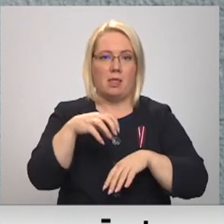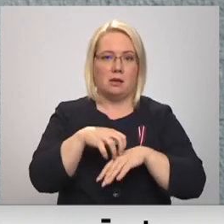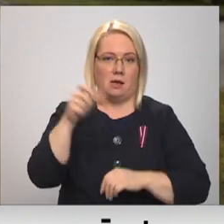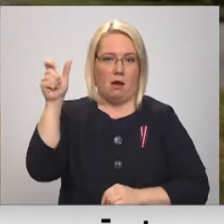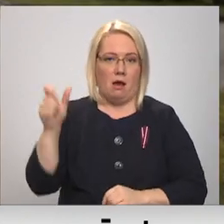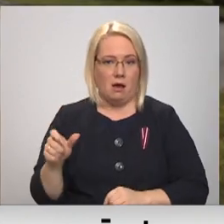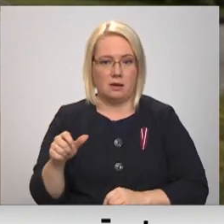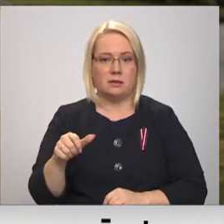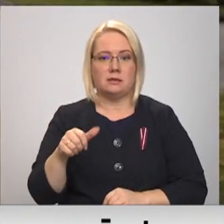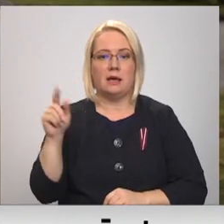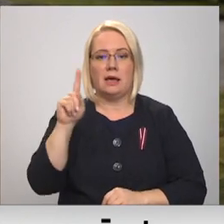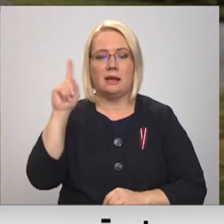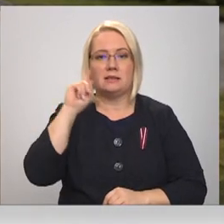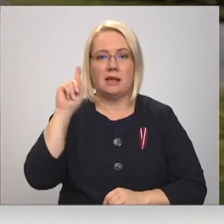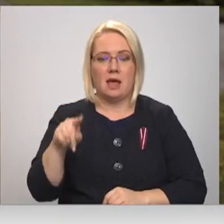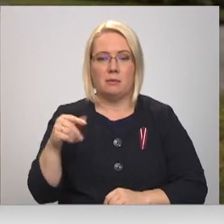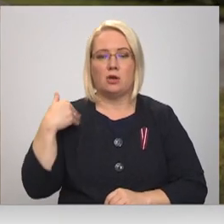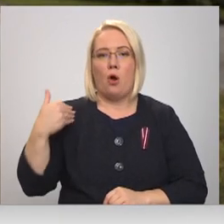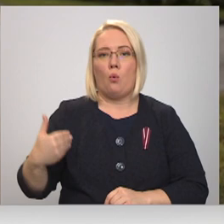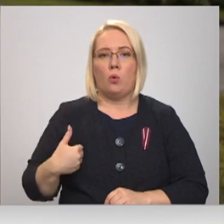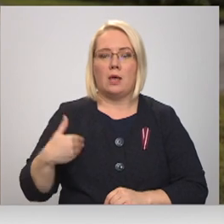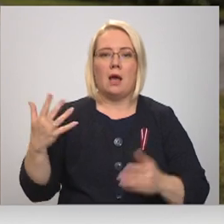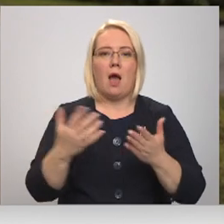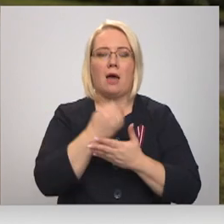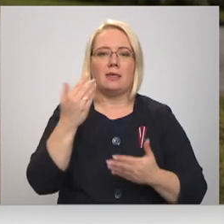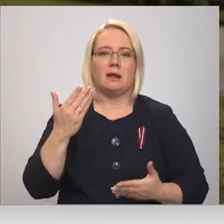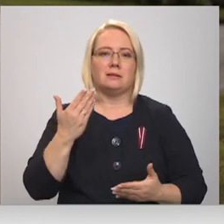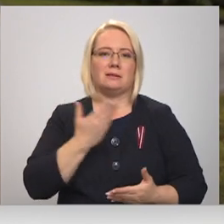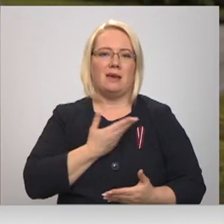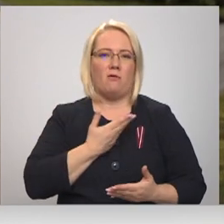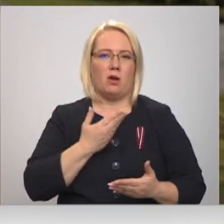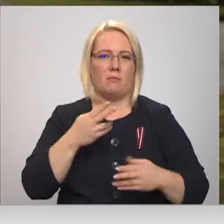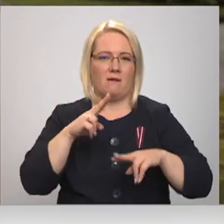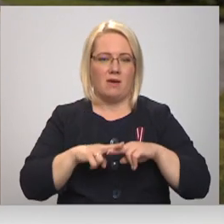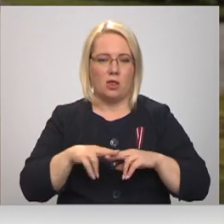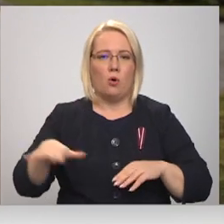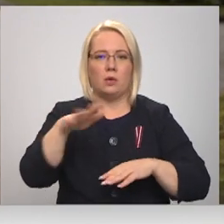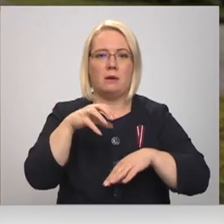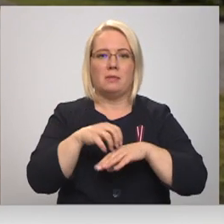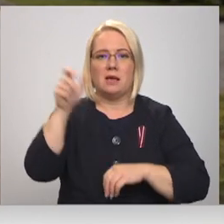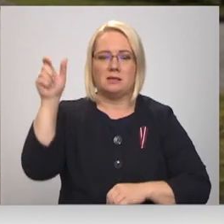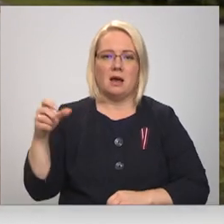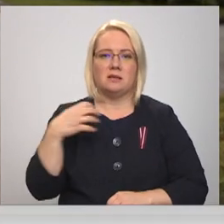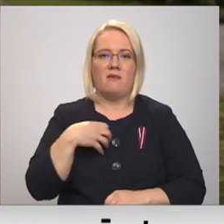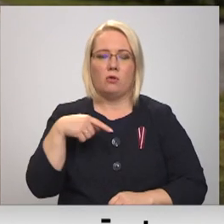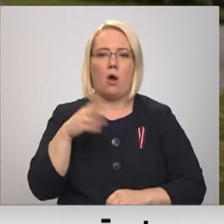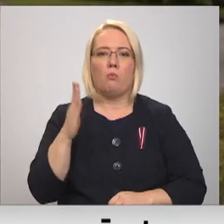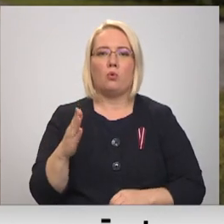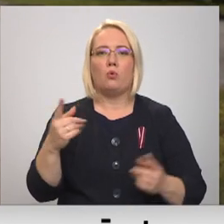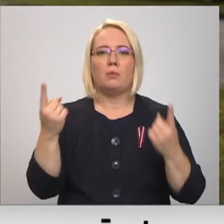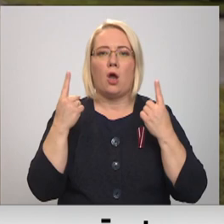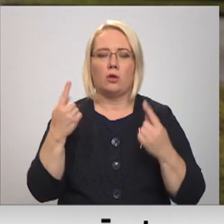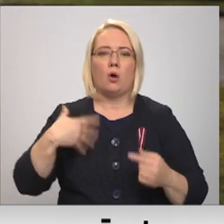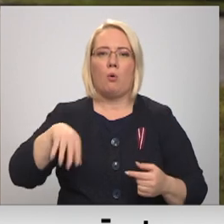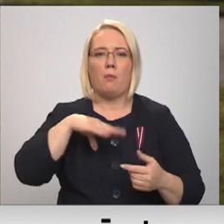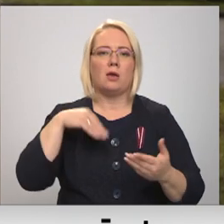Ir jau zināms, ka kuldīgā ir sarežģīta atrast dzīvojamo platību, bet ģimenes ārsts ir ļoti vajadzīgs. Es domāju, tā mēs būtu prioritāte un mēs